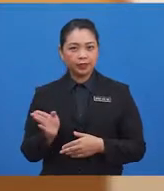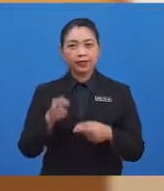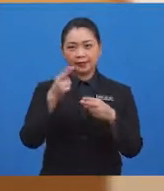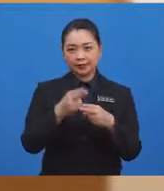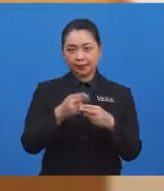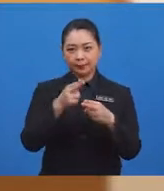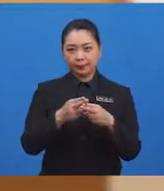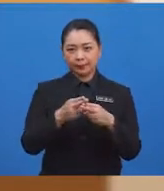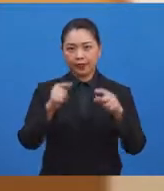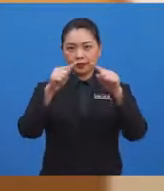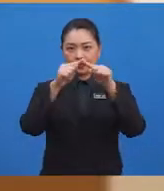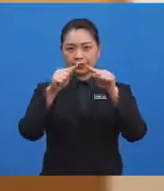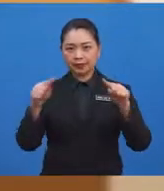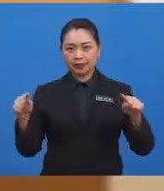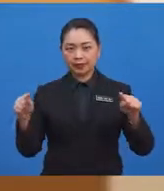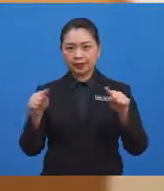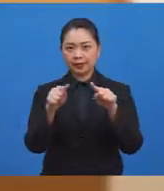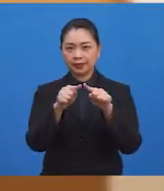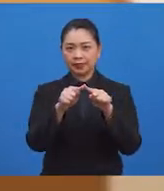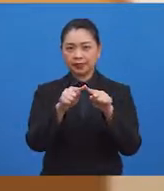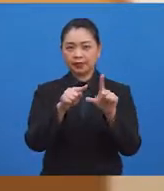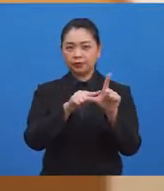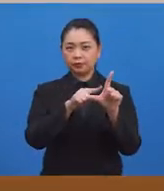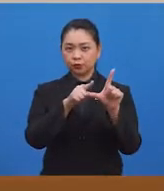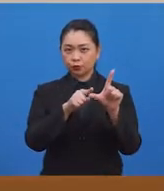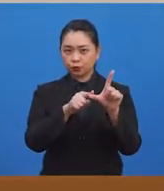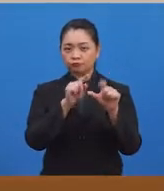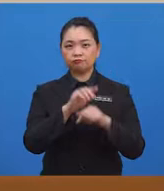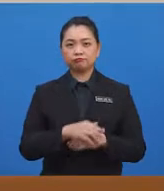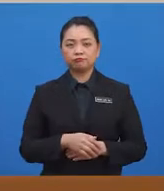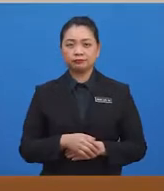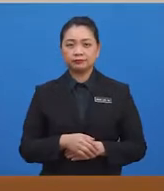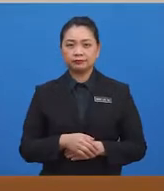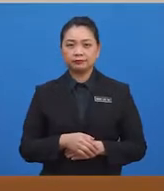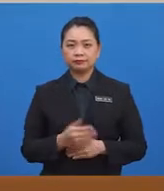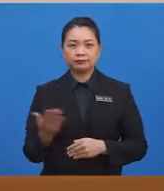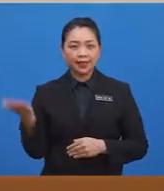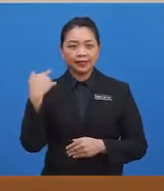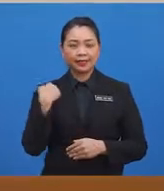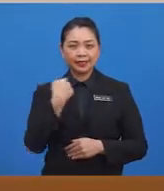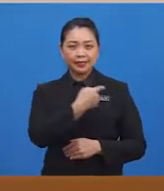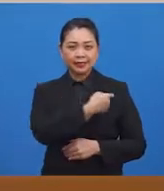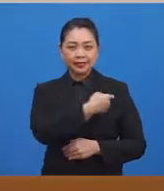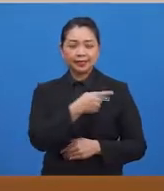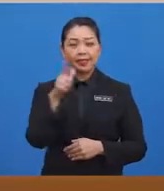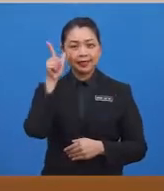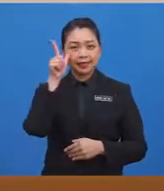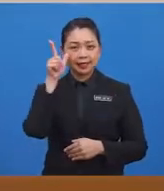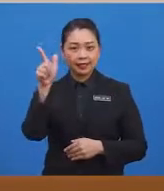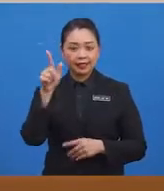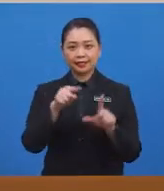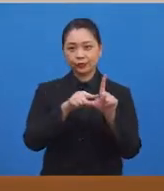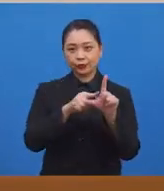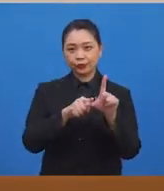segi tiga bersudut tegak. Mari kita lihat sudut